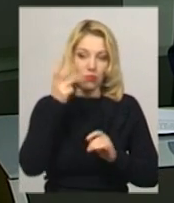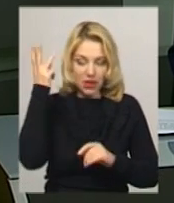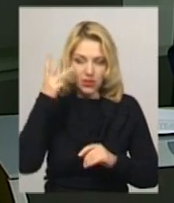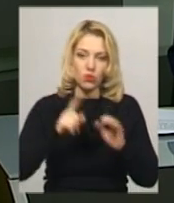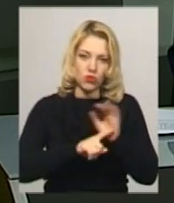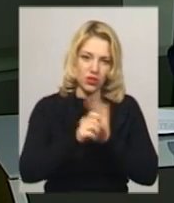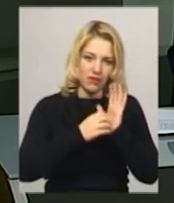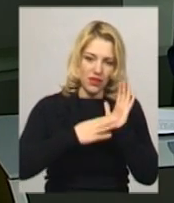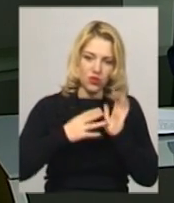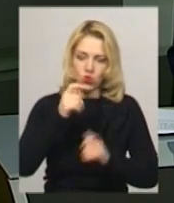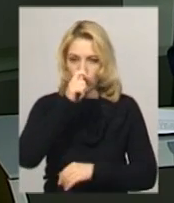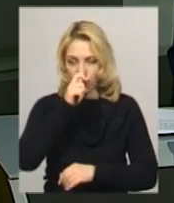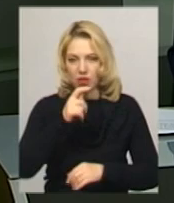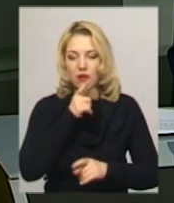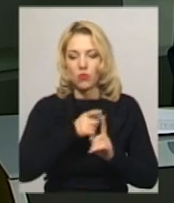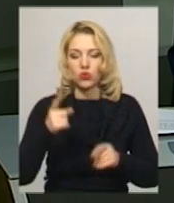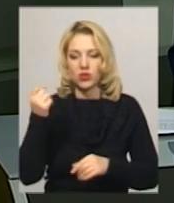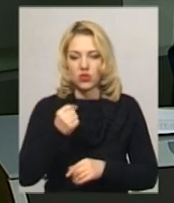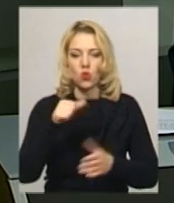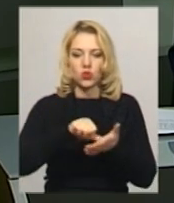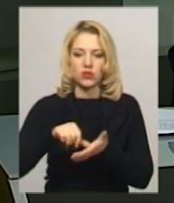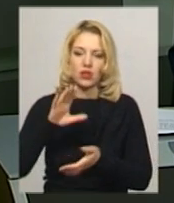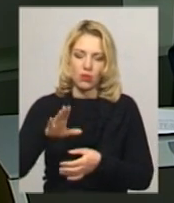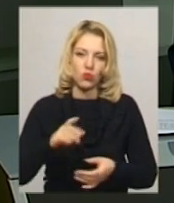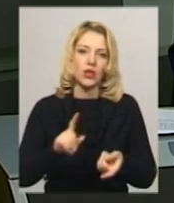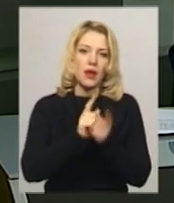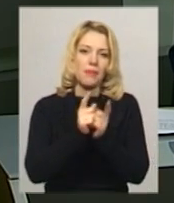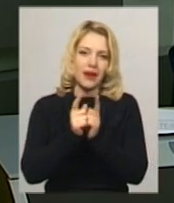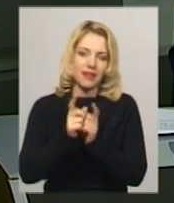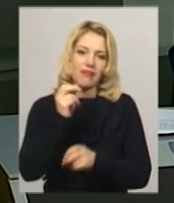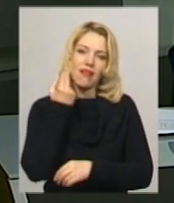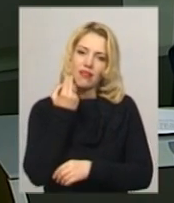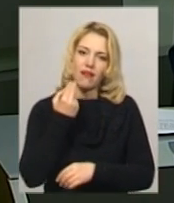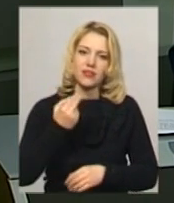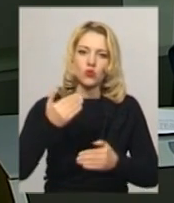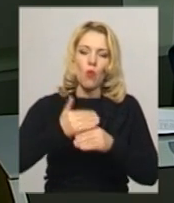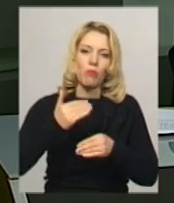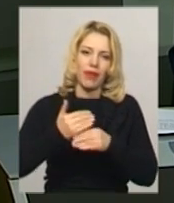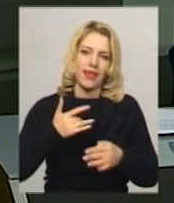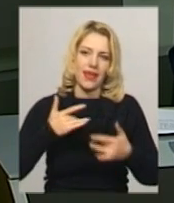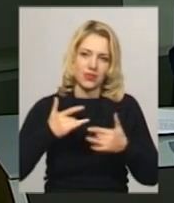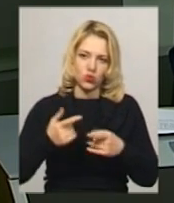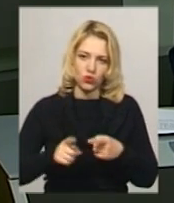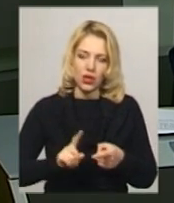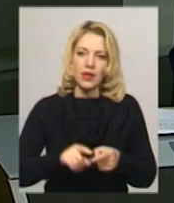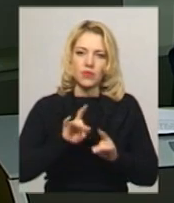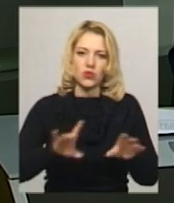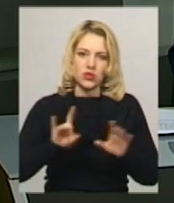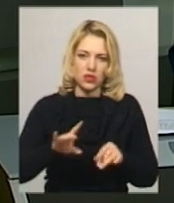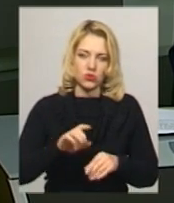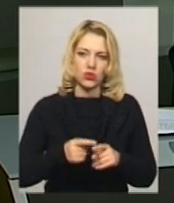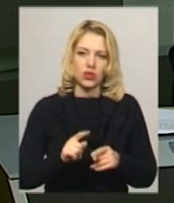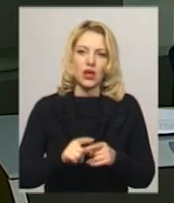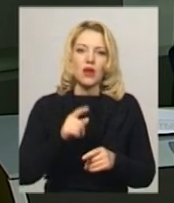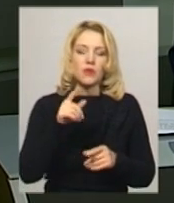Протягом тижні учасники разом перекладатимуть сучасну британську п'єсу, розповідає прес-секретарка у «Транслаторіум» Анастасія Олексюк.